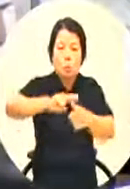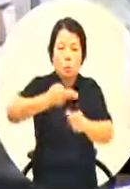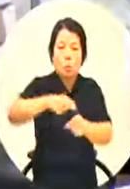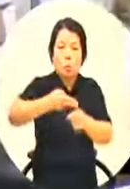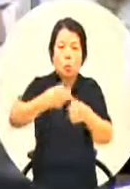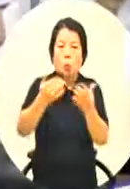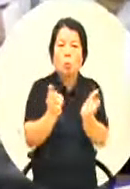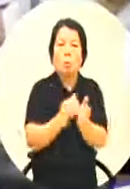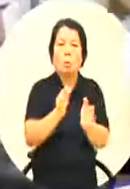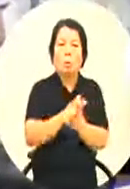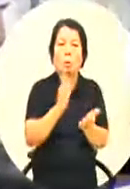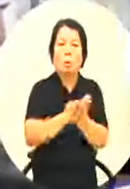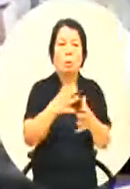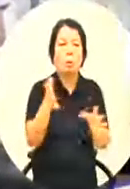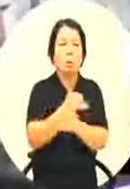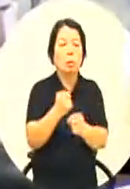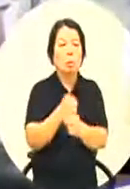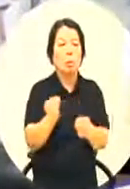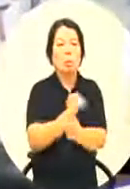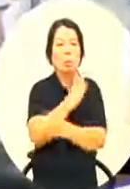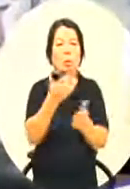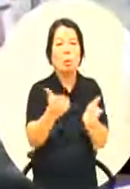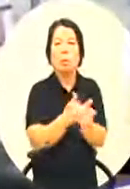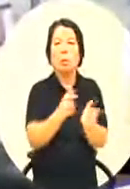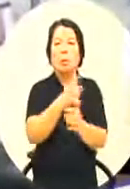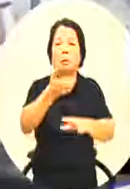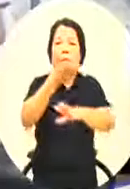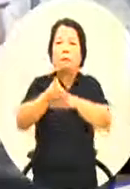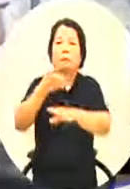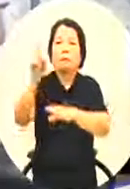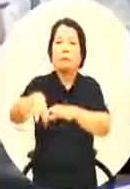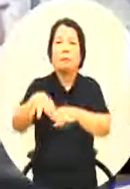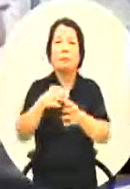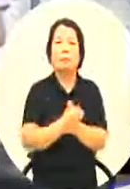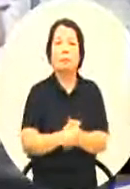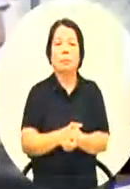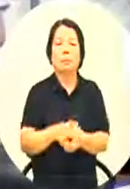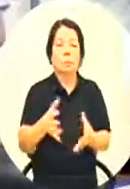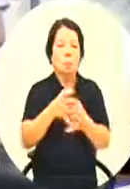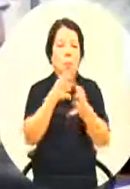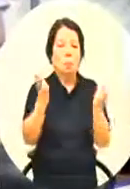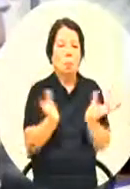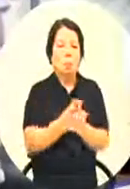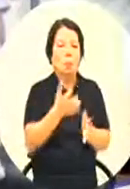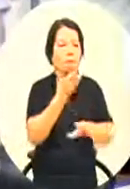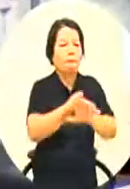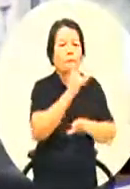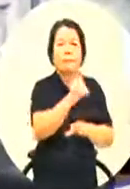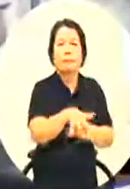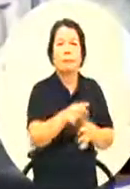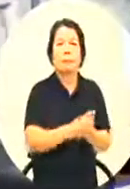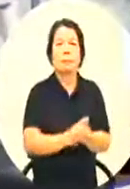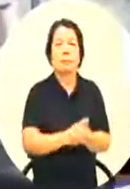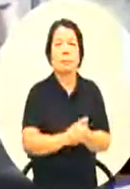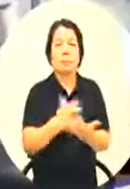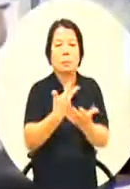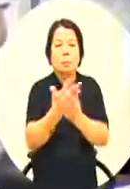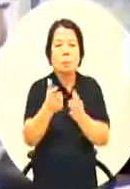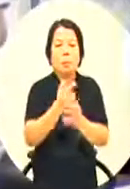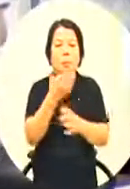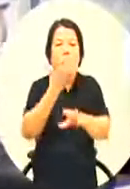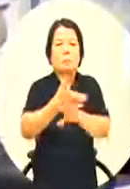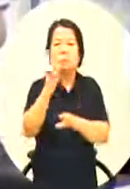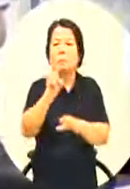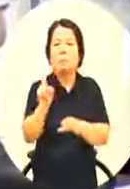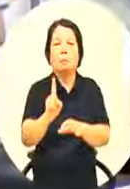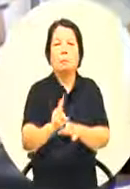艺术家修得有的有放在好的运用可是大多数都是不知道要放在哪里艺术家拿回血不知道放哪里